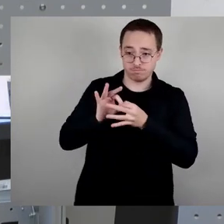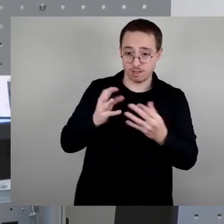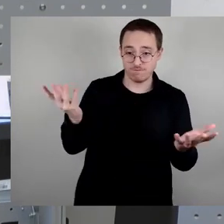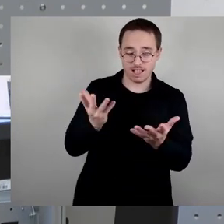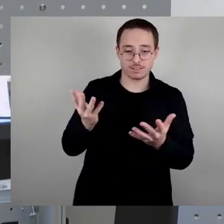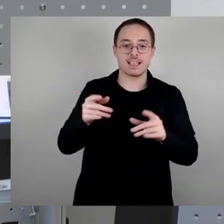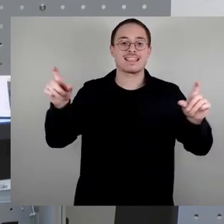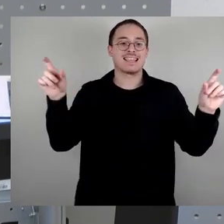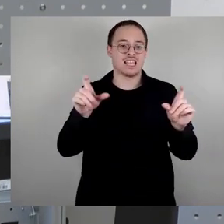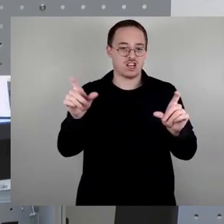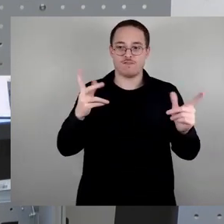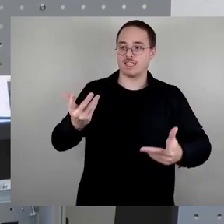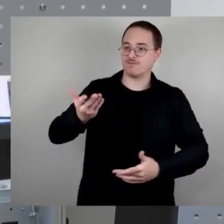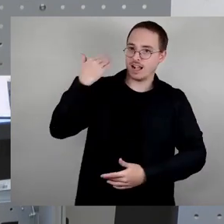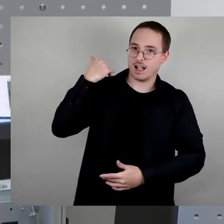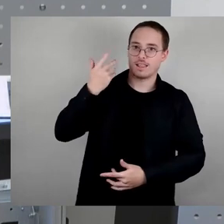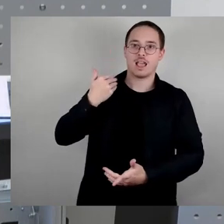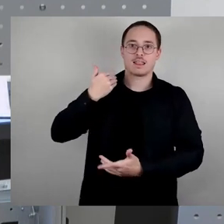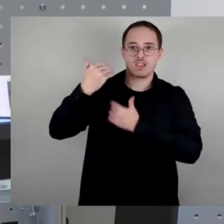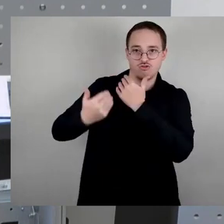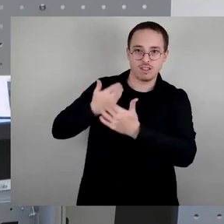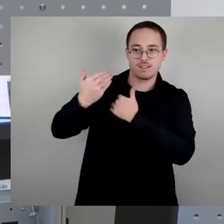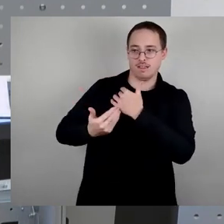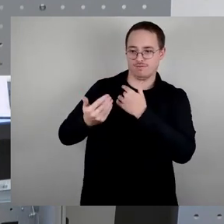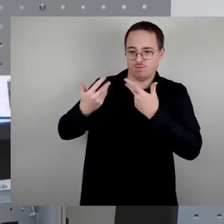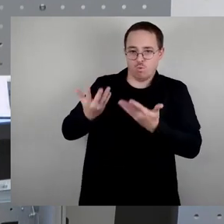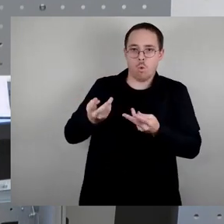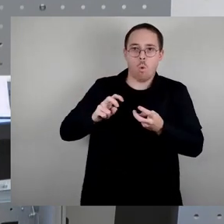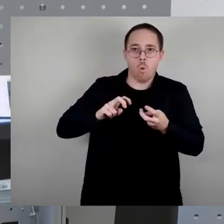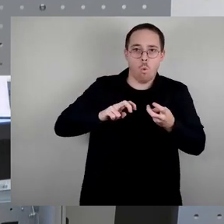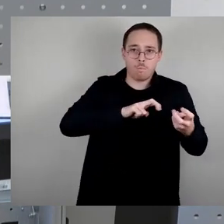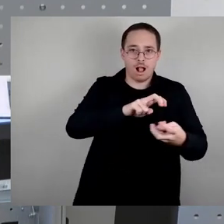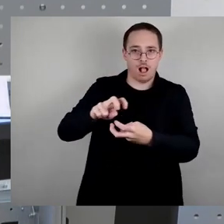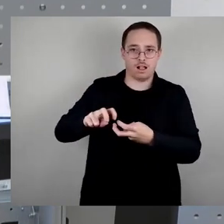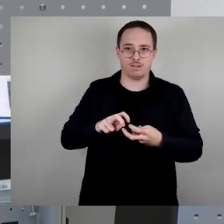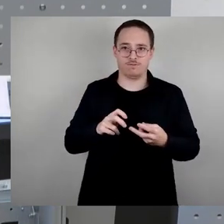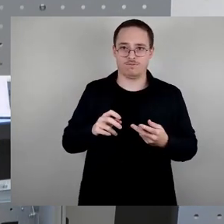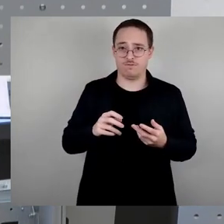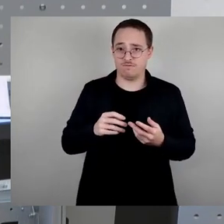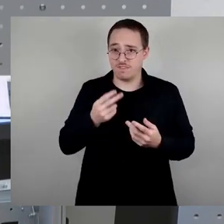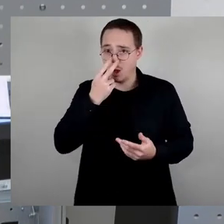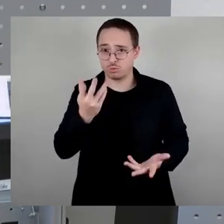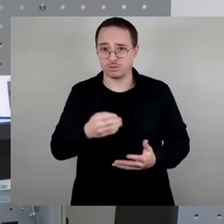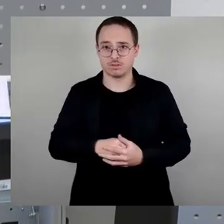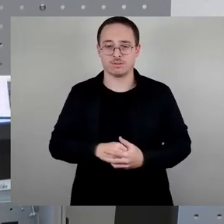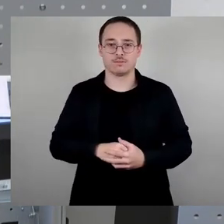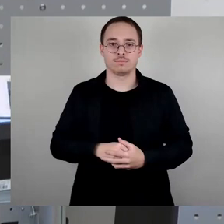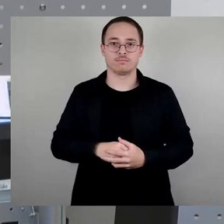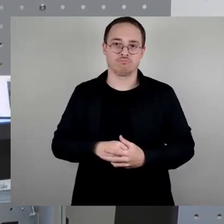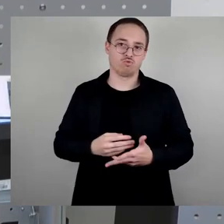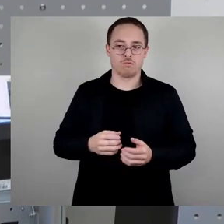ihrer Geschichte umgeht und so weiter. Folgende Handlungsfelder werden noch angeführt in diesem